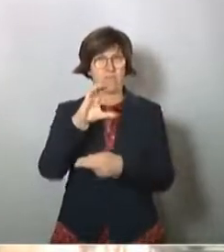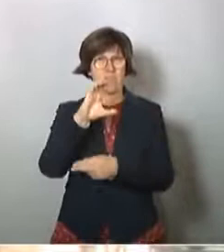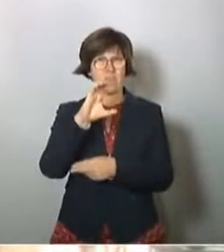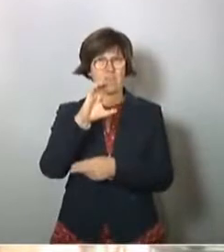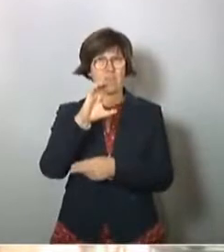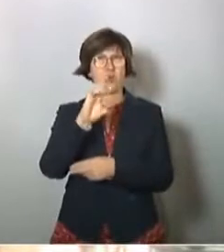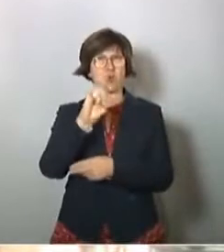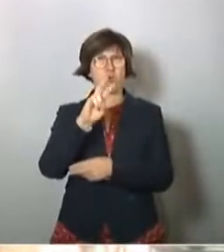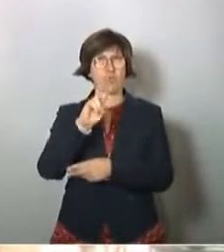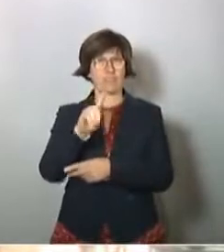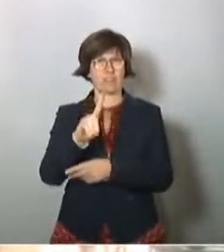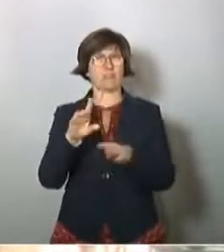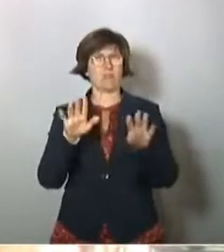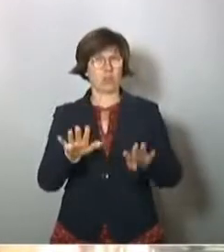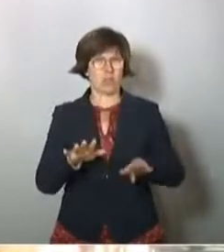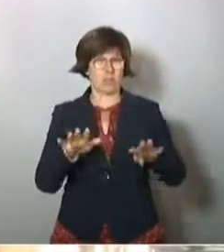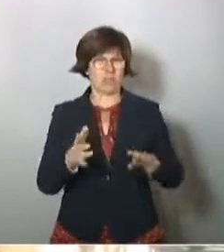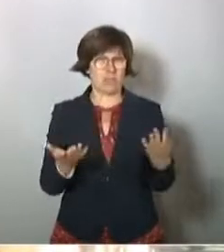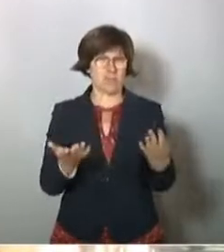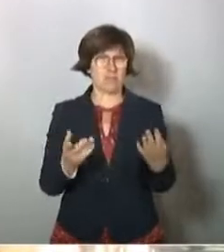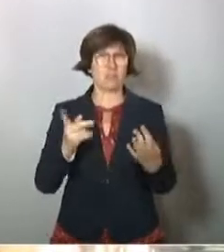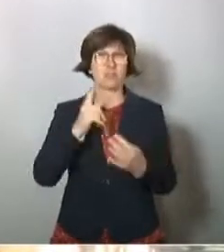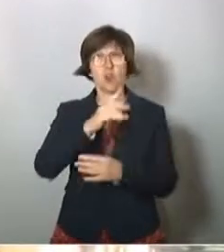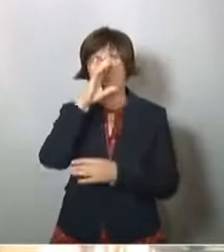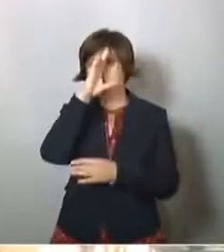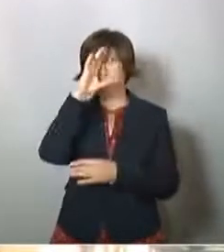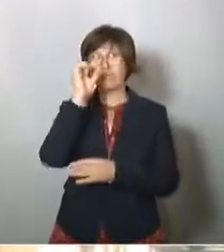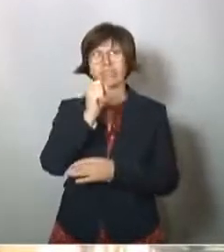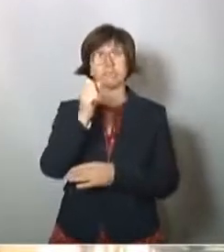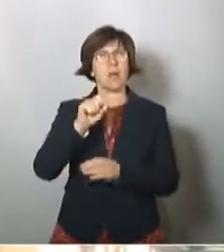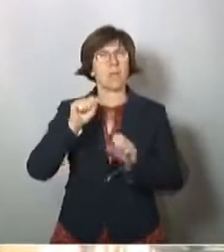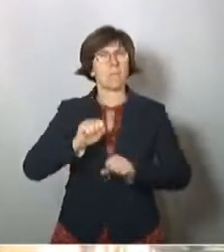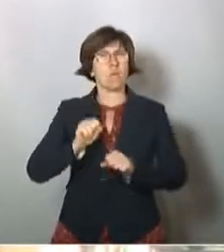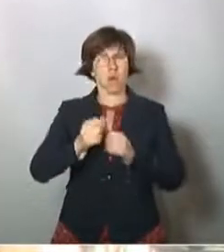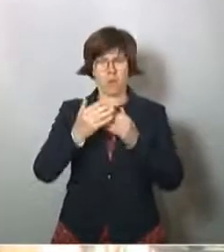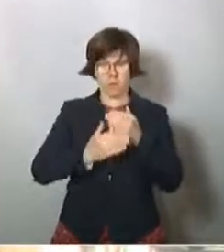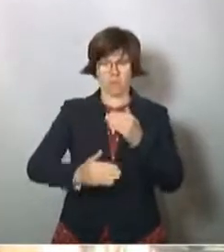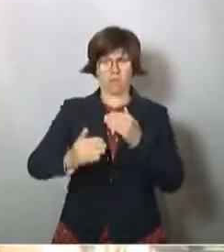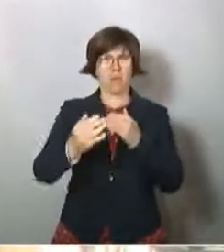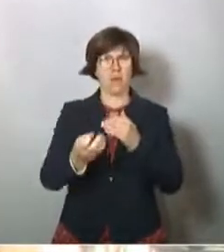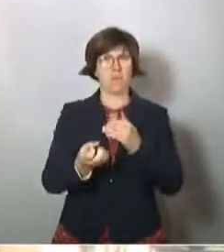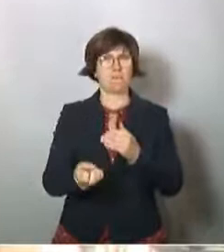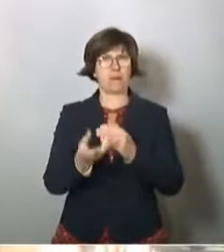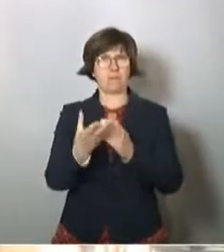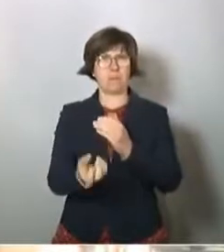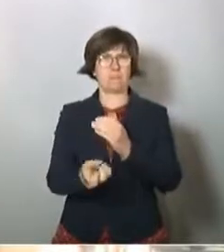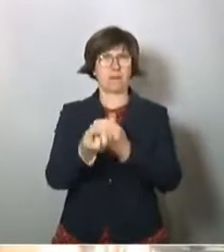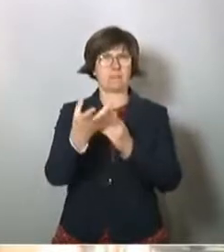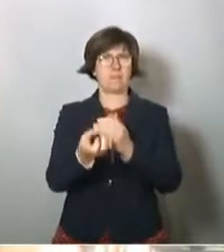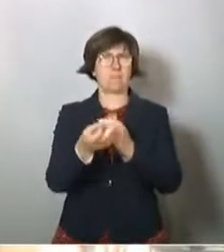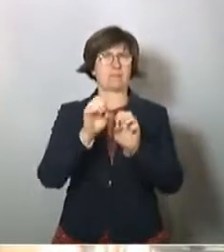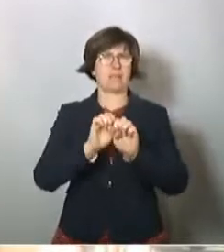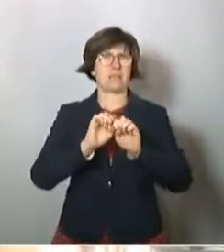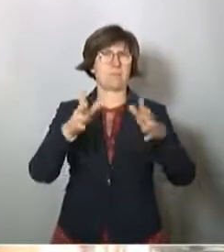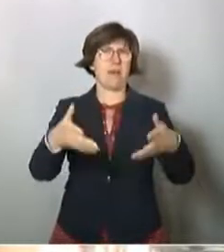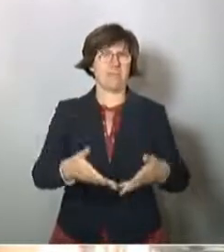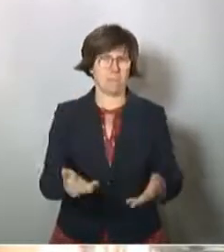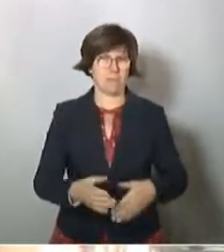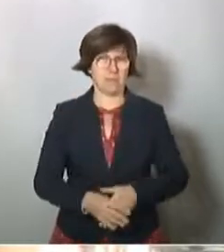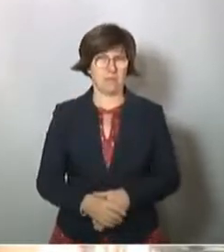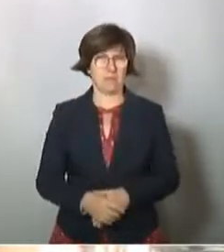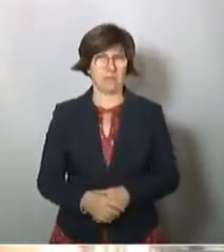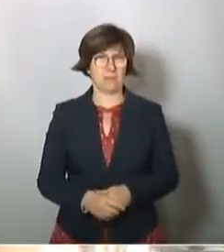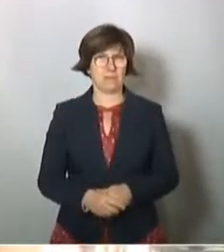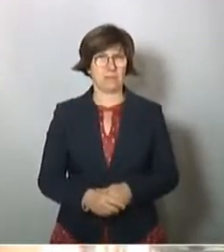-Pandemie. Also es sollen auch Lehren für mögliche weitere Pandemien gezogen werden.